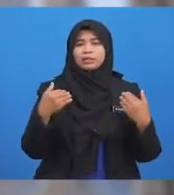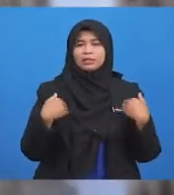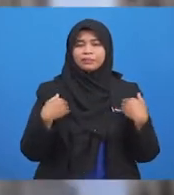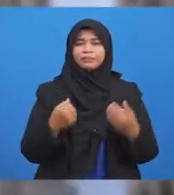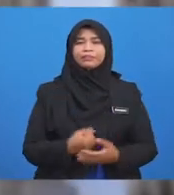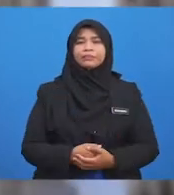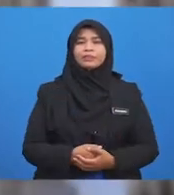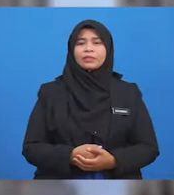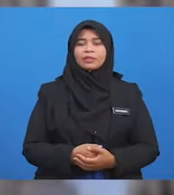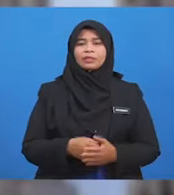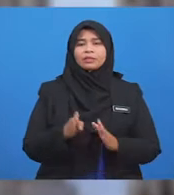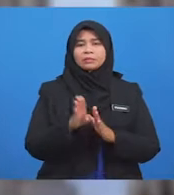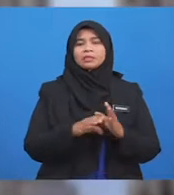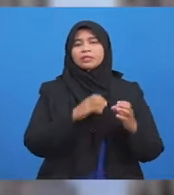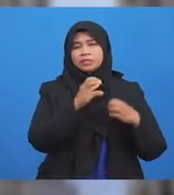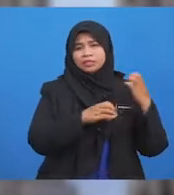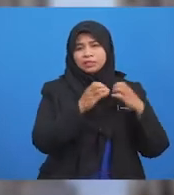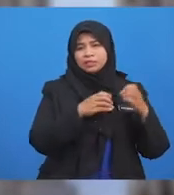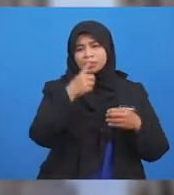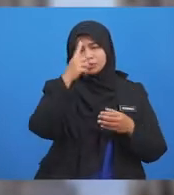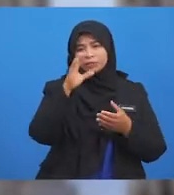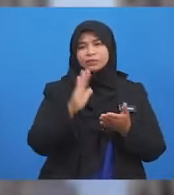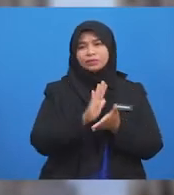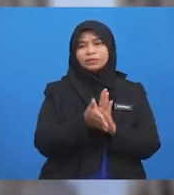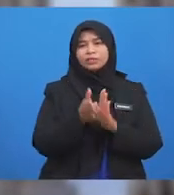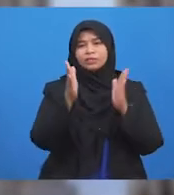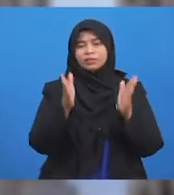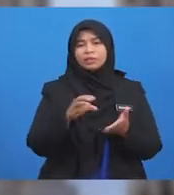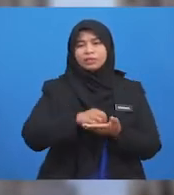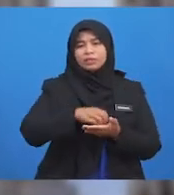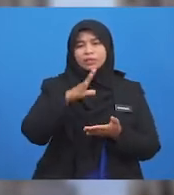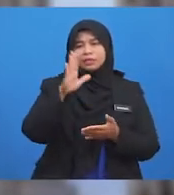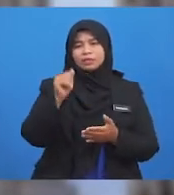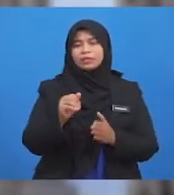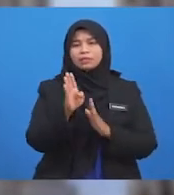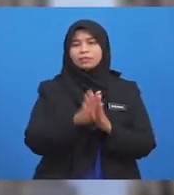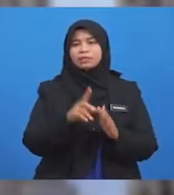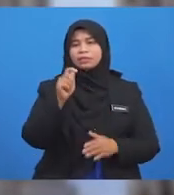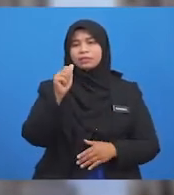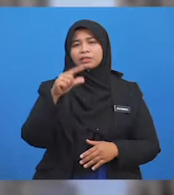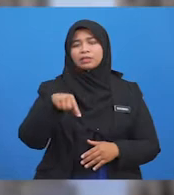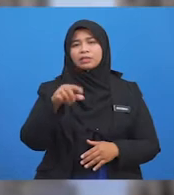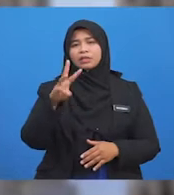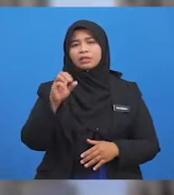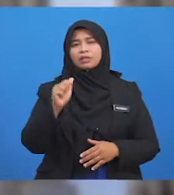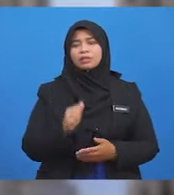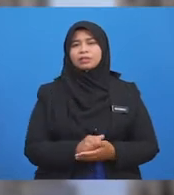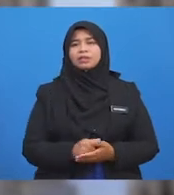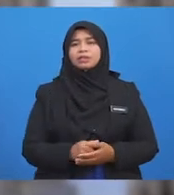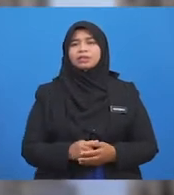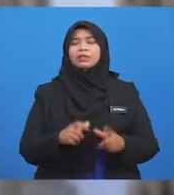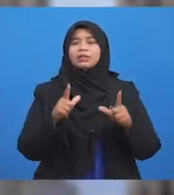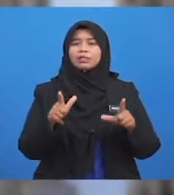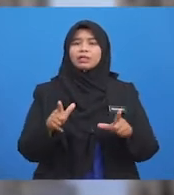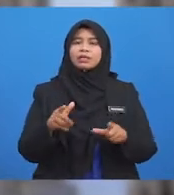Sungguh Murid-murid Bercita-citalah Menjadi Orang Kaya Yang Bertakwa Meletakkan Harta